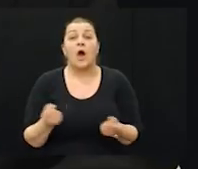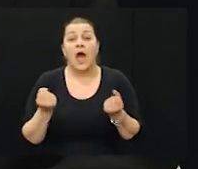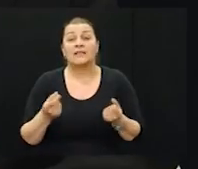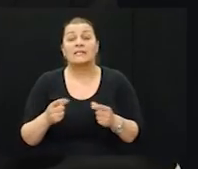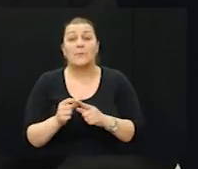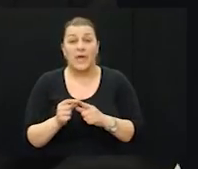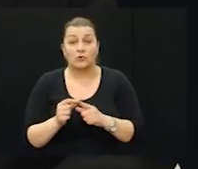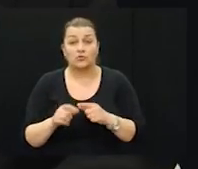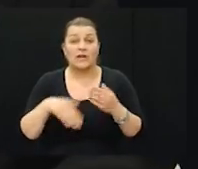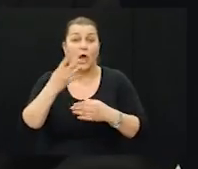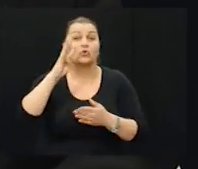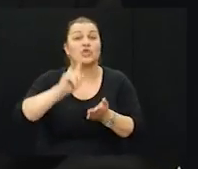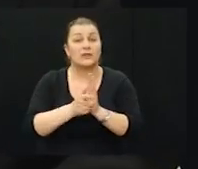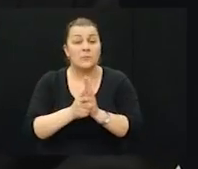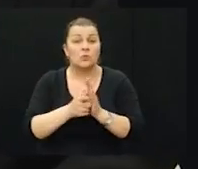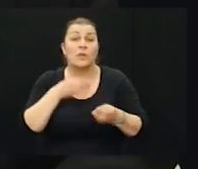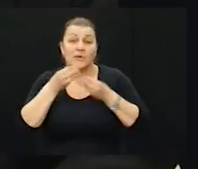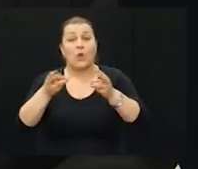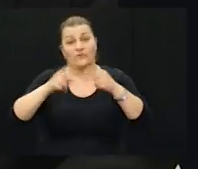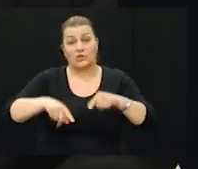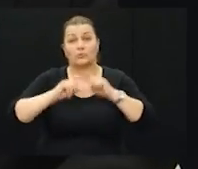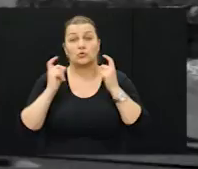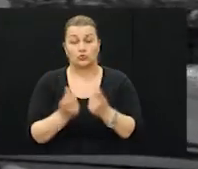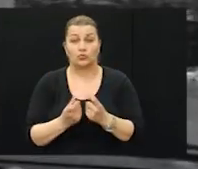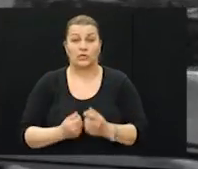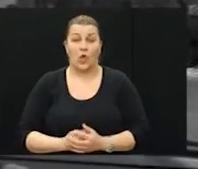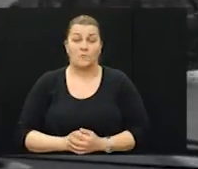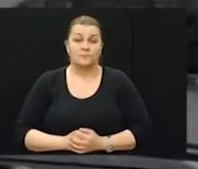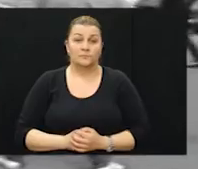Peruća, pa se odmah nakon četvrominutnog priloga vraćamo ovdje u studiju.